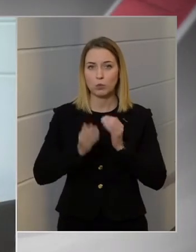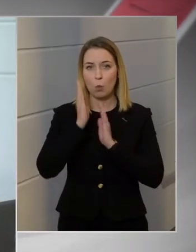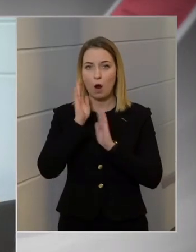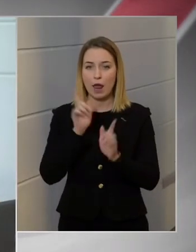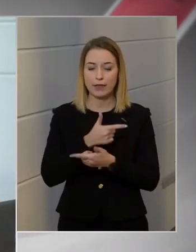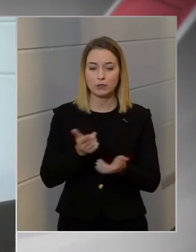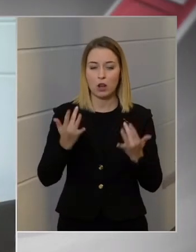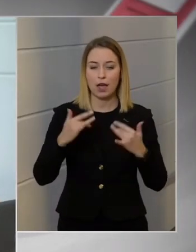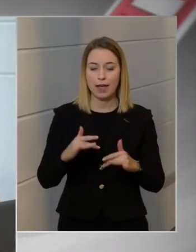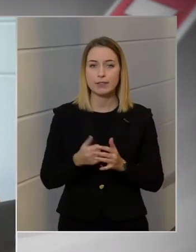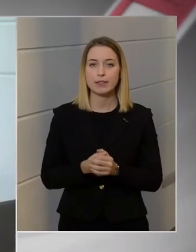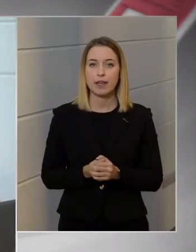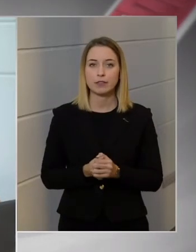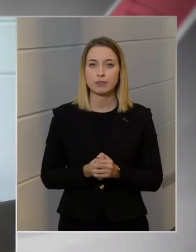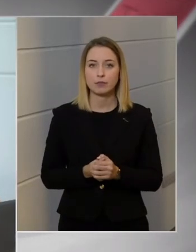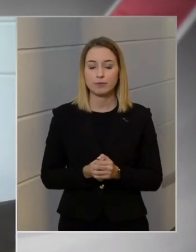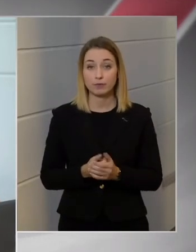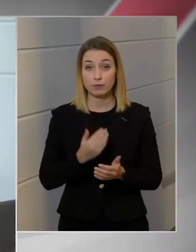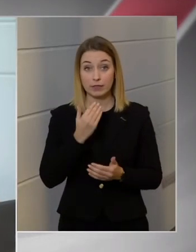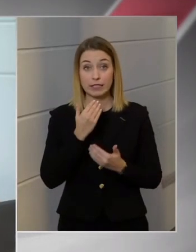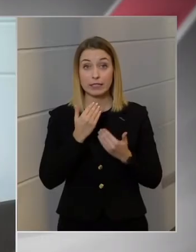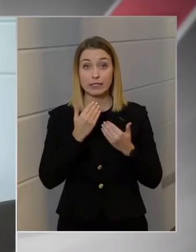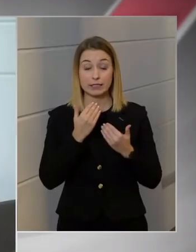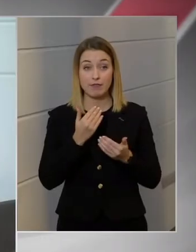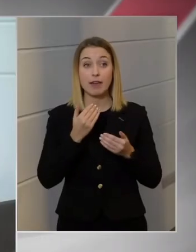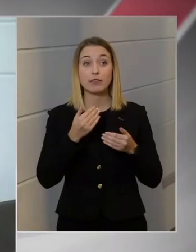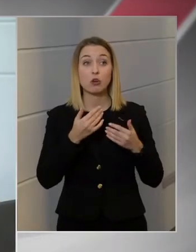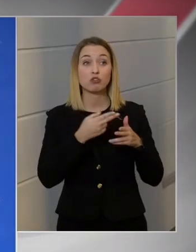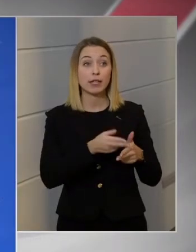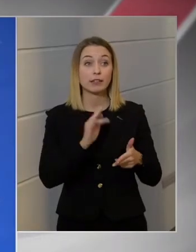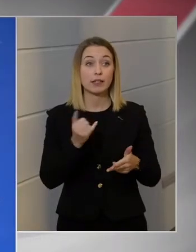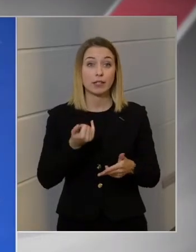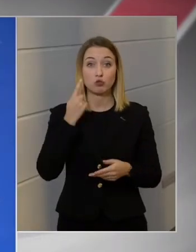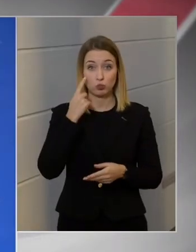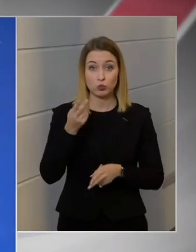-e nekik segíteni, és tudnak-e segíteni nekik?